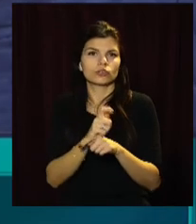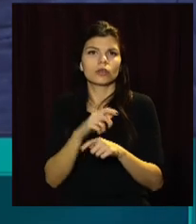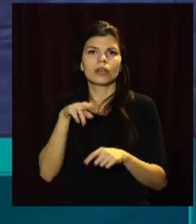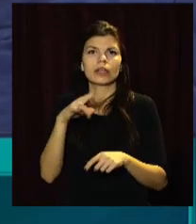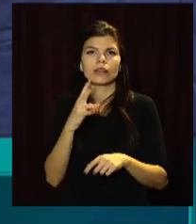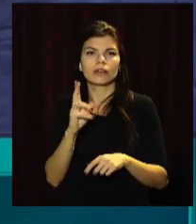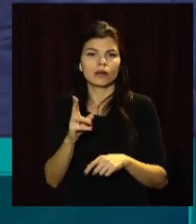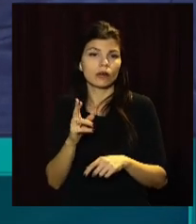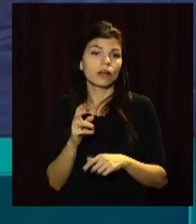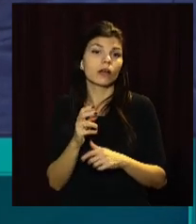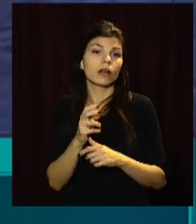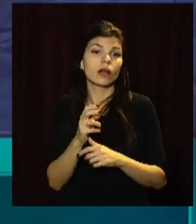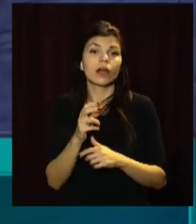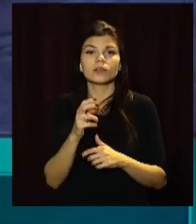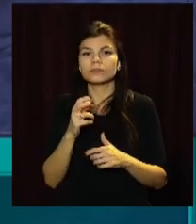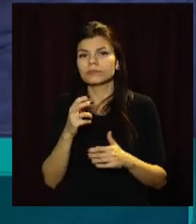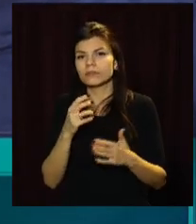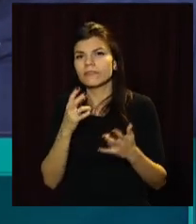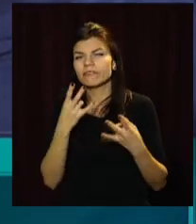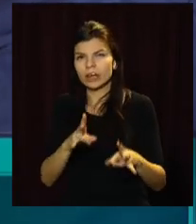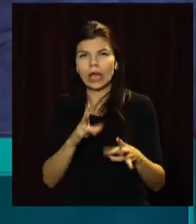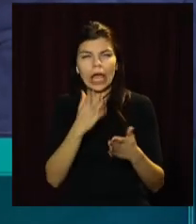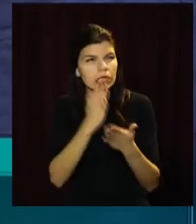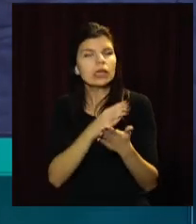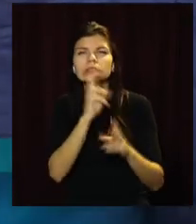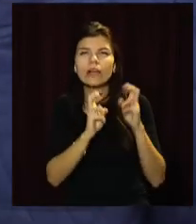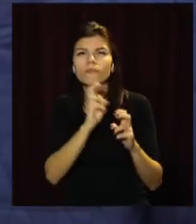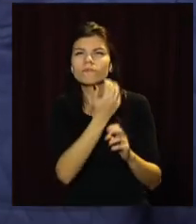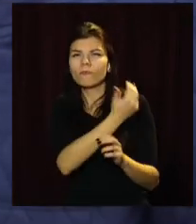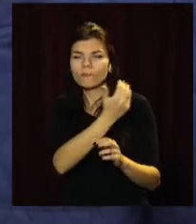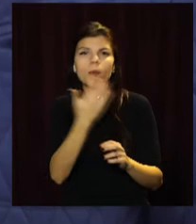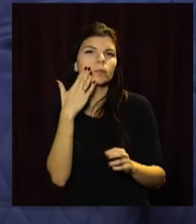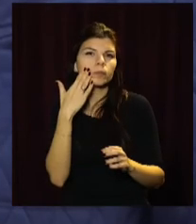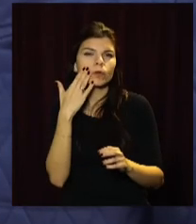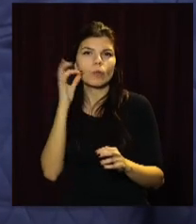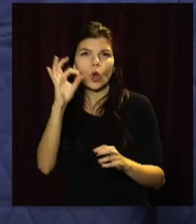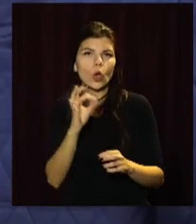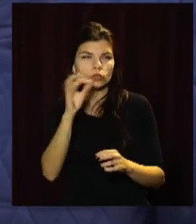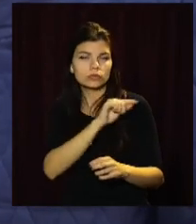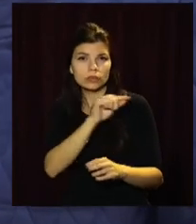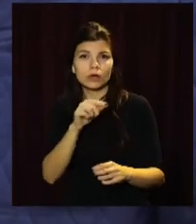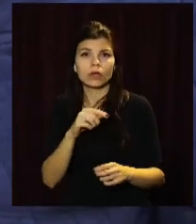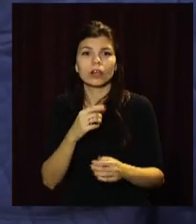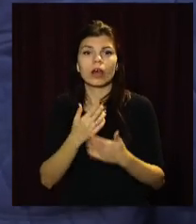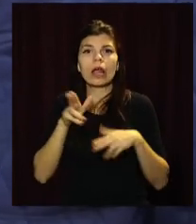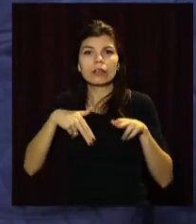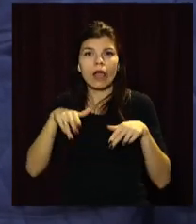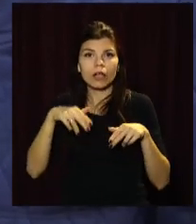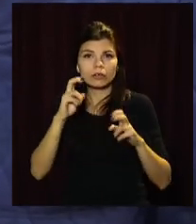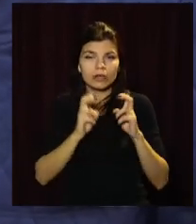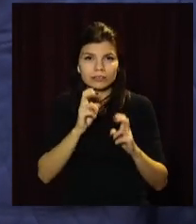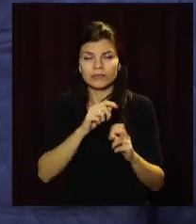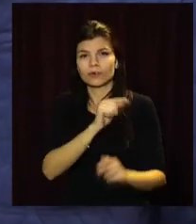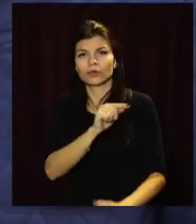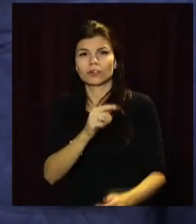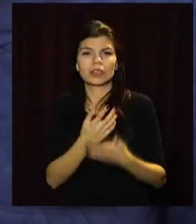близько 90%, а з них аглофабрика дає близько 80%. 79